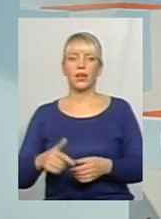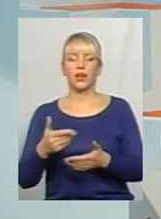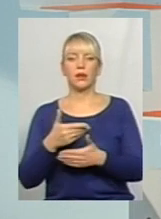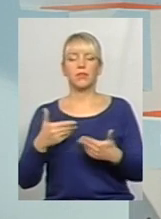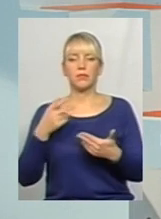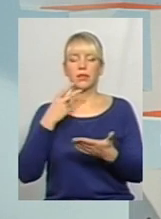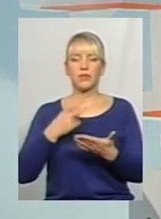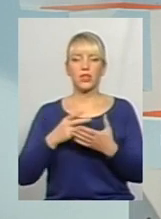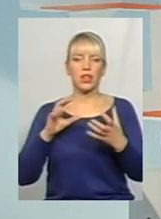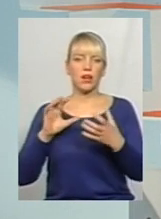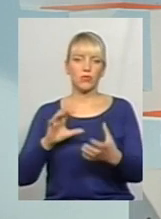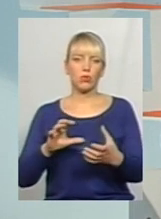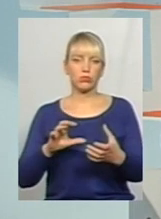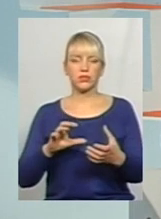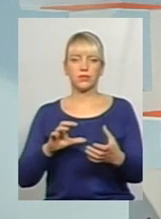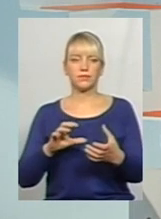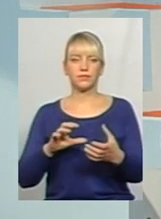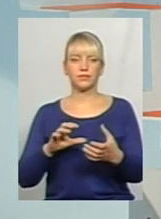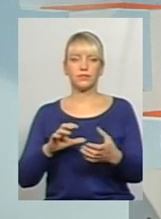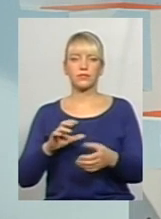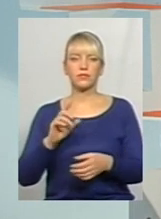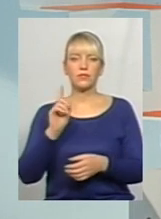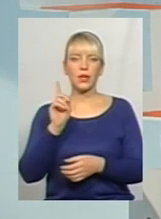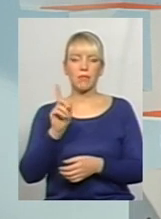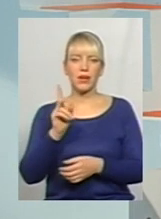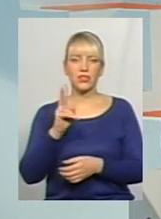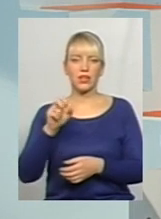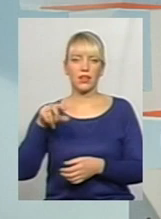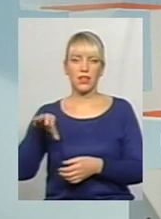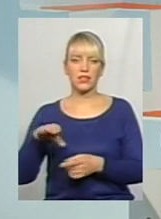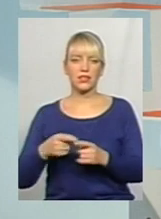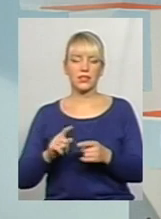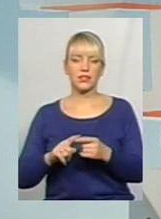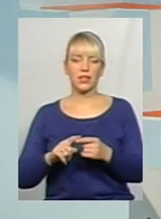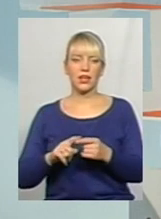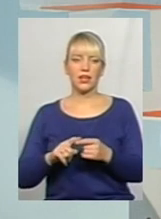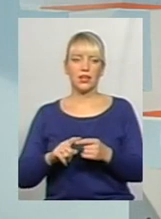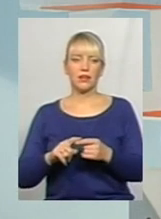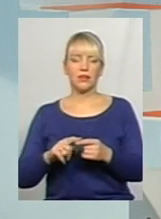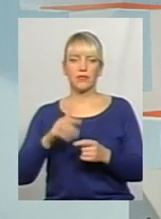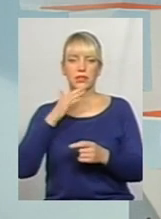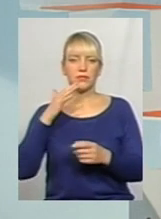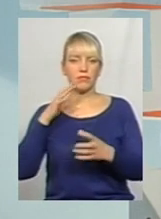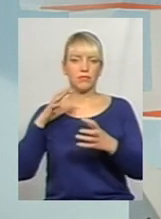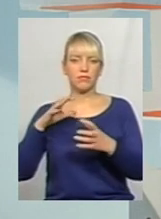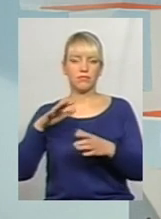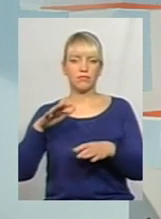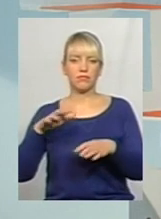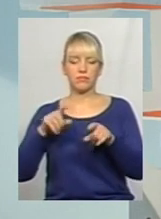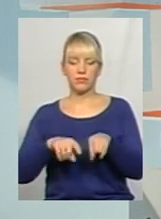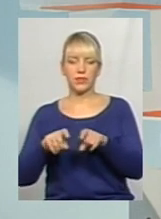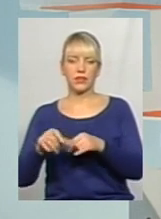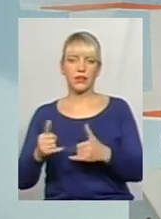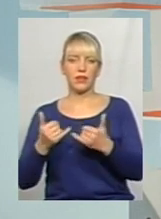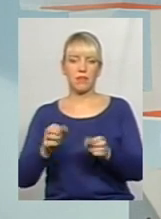передбачали автобуси першого класу, це автобуси великомістні для максимального